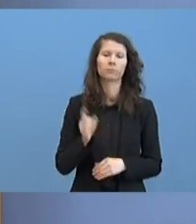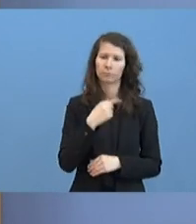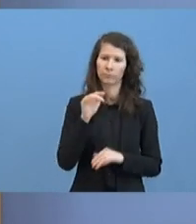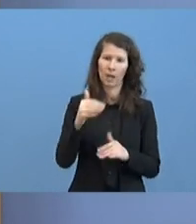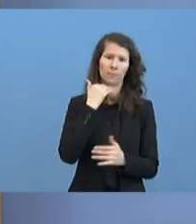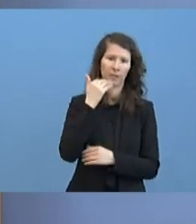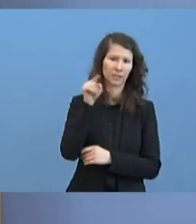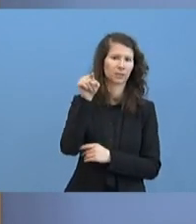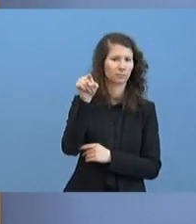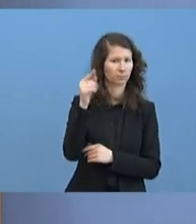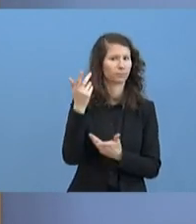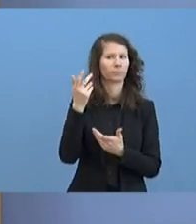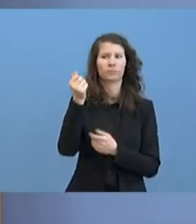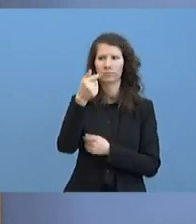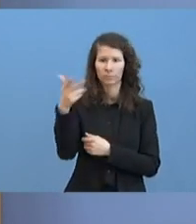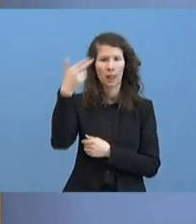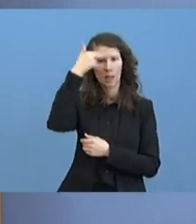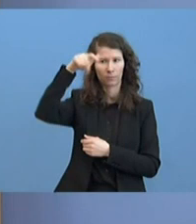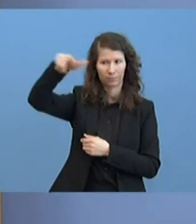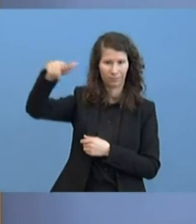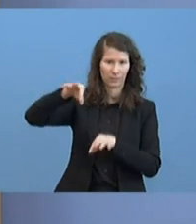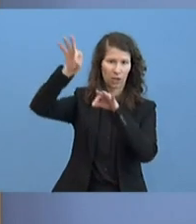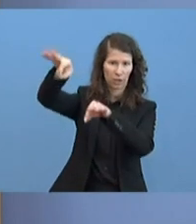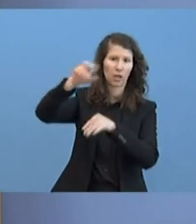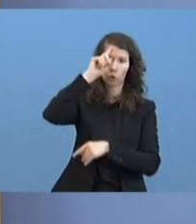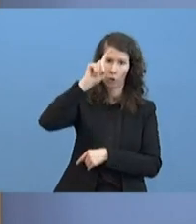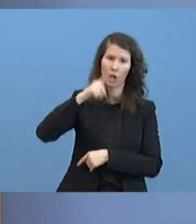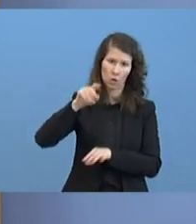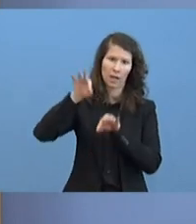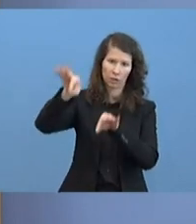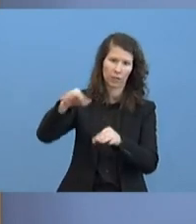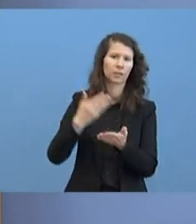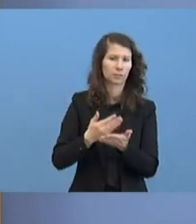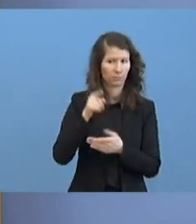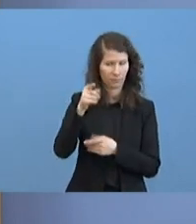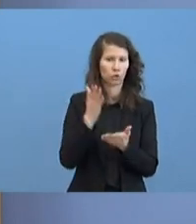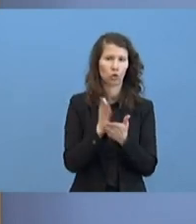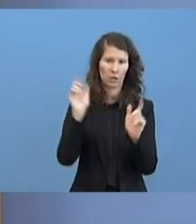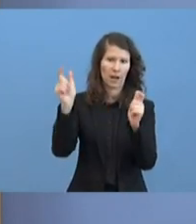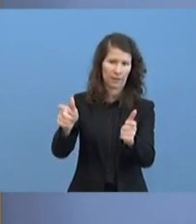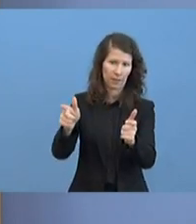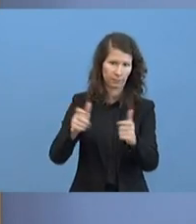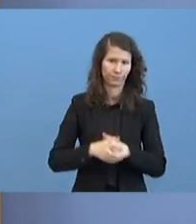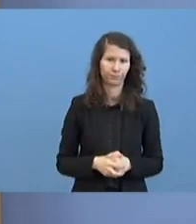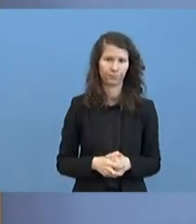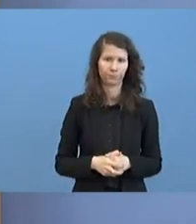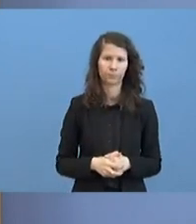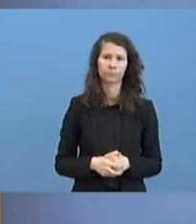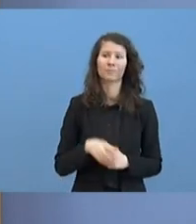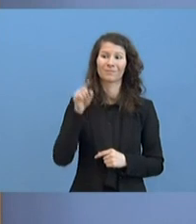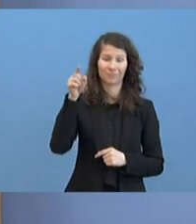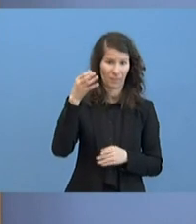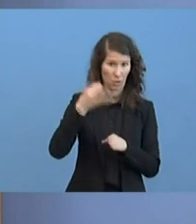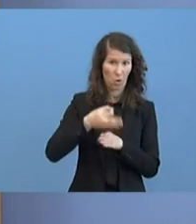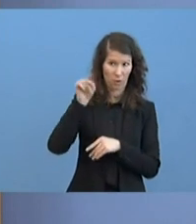drei Deutsche sind infiziert. Und es sind die entsprechenden Quarantänemaßnahmen eingeleitet worden. Der Einsatz der Kräfte vor Ort an sich,